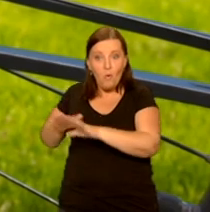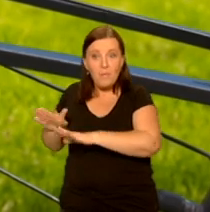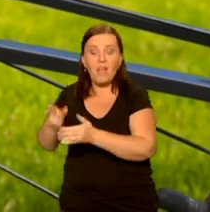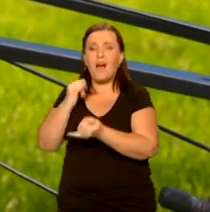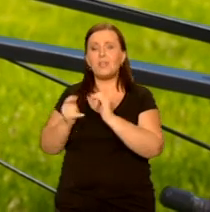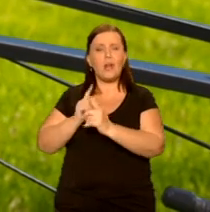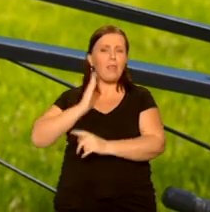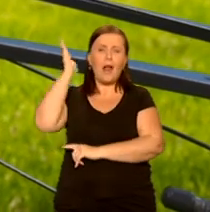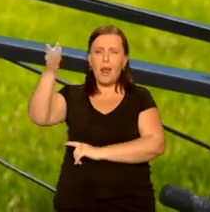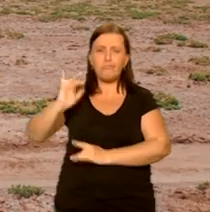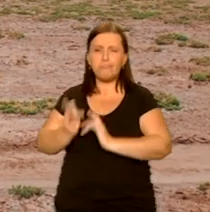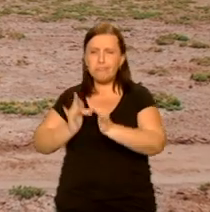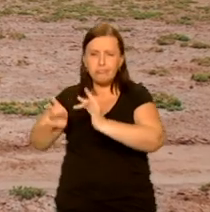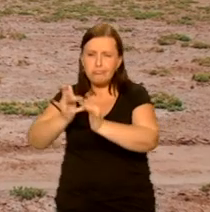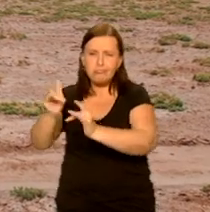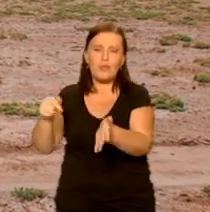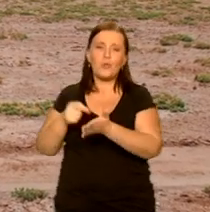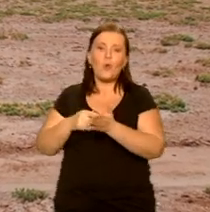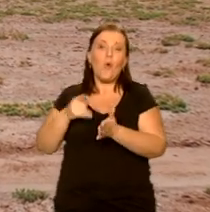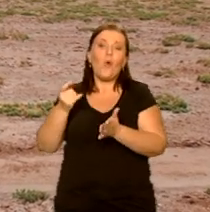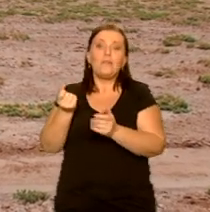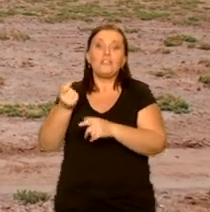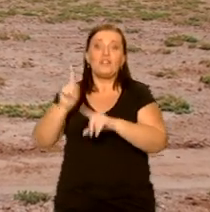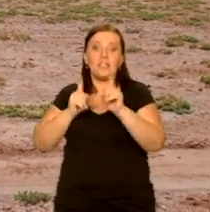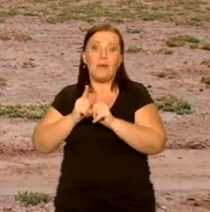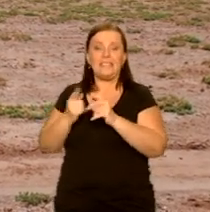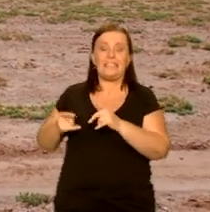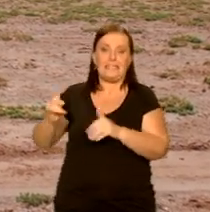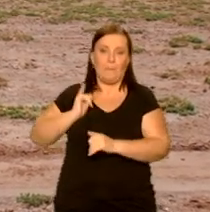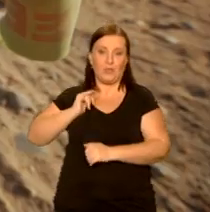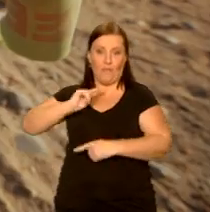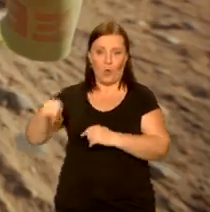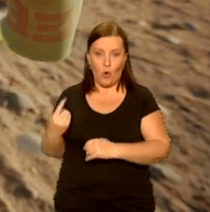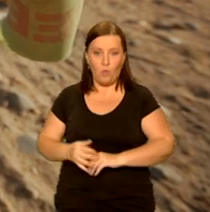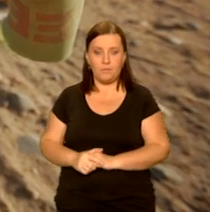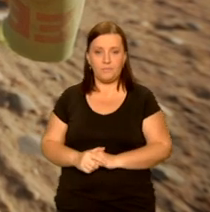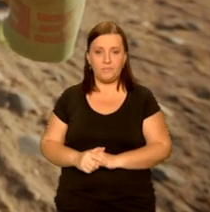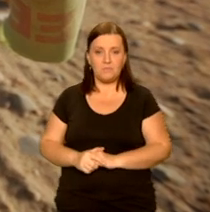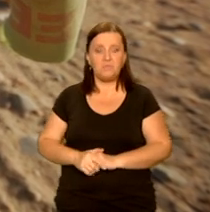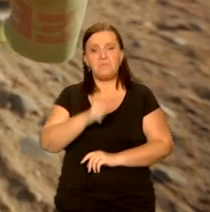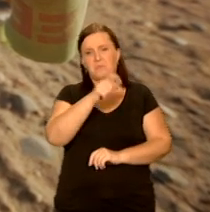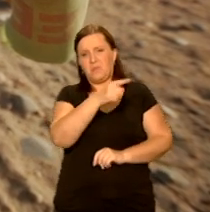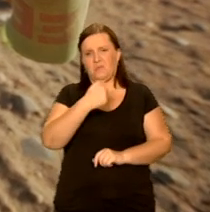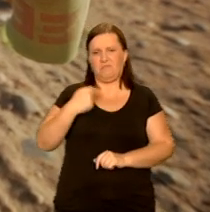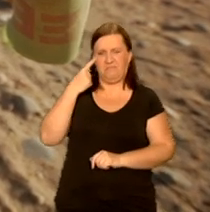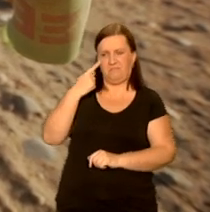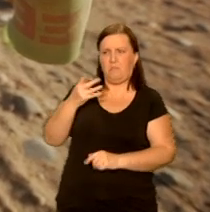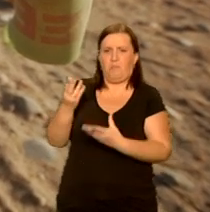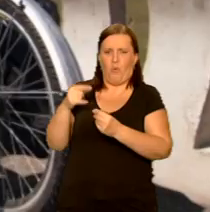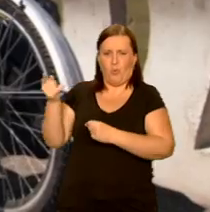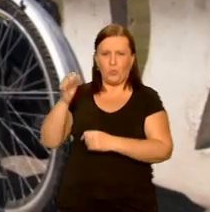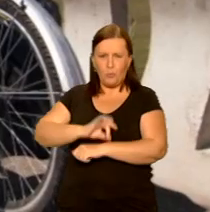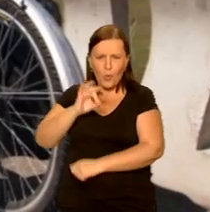tras bywa jednocześnie zapasowym kołem dla naszego jednośladu. Ktoś może pomyśleć, po co tworzyć taki projekt.